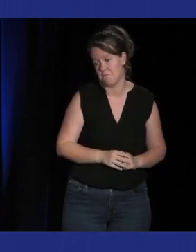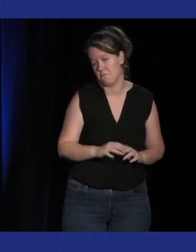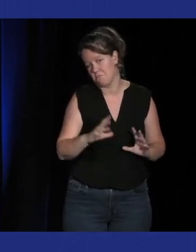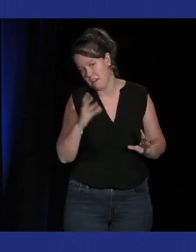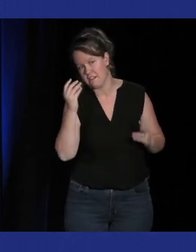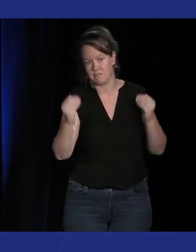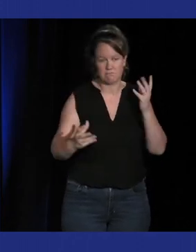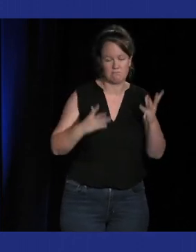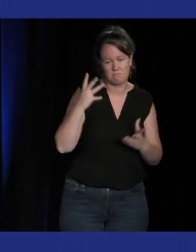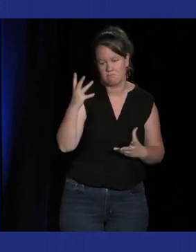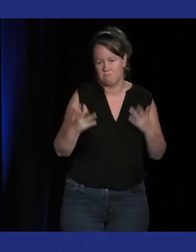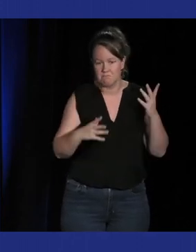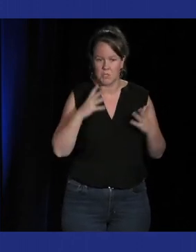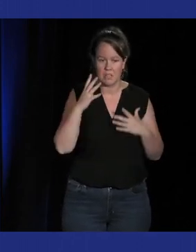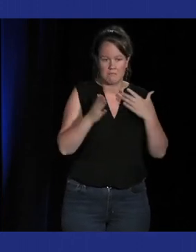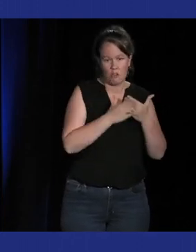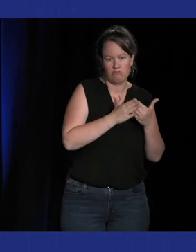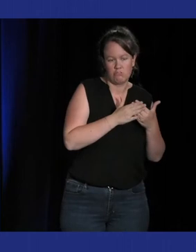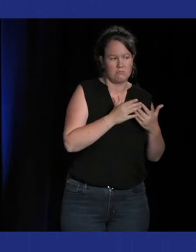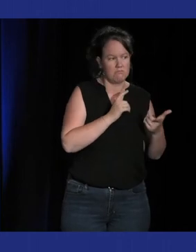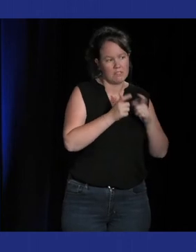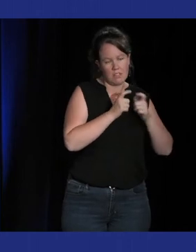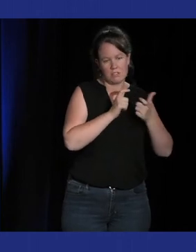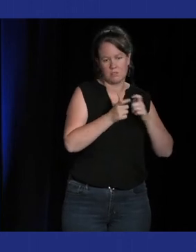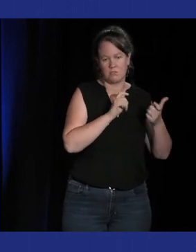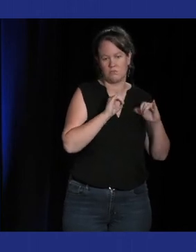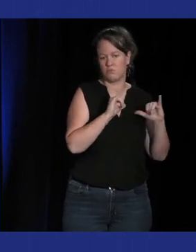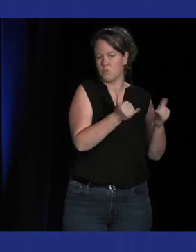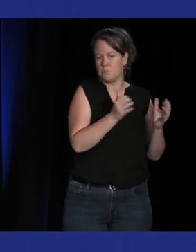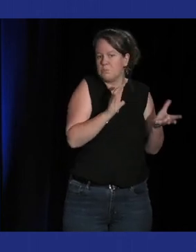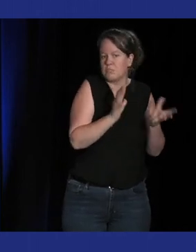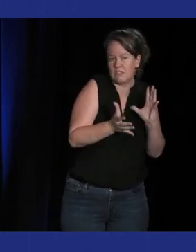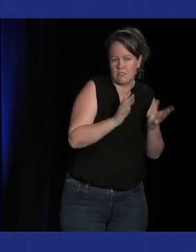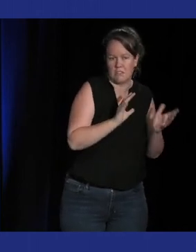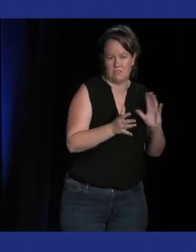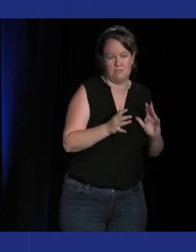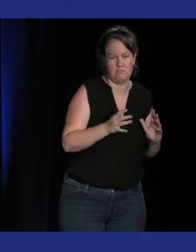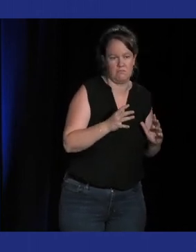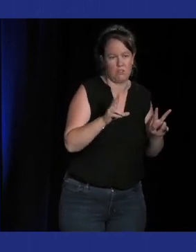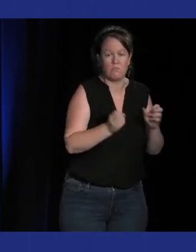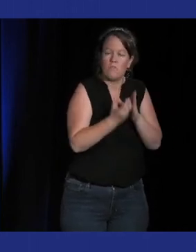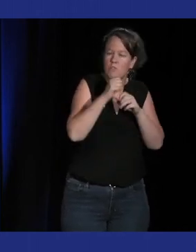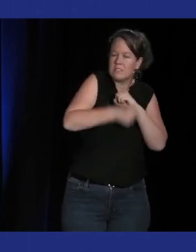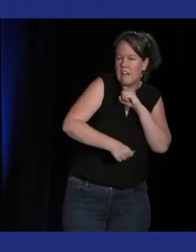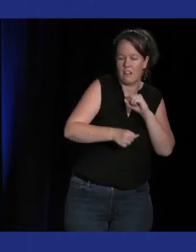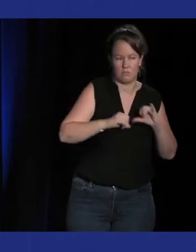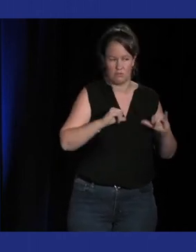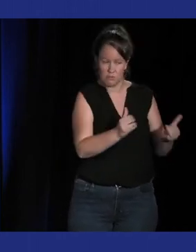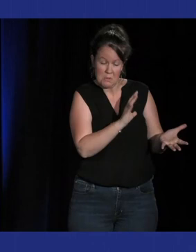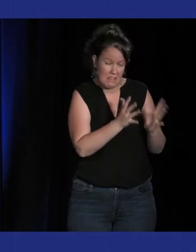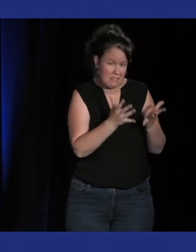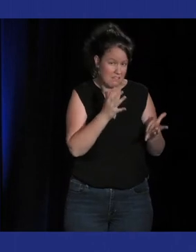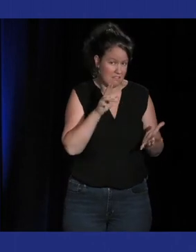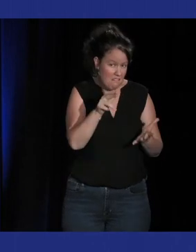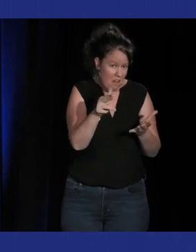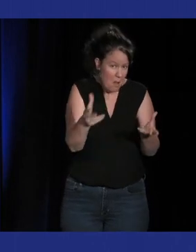ça doit pouvoir ça va faire traîner des choses dans la tête des game designers qui vont peut-être sortir des choses un peu hybrides à l'avenir